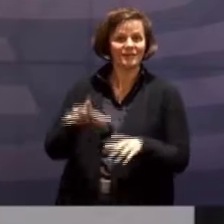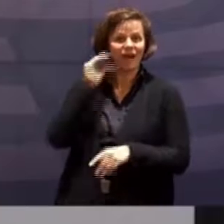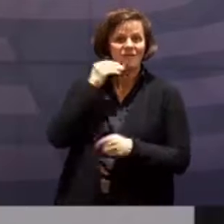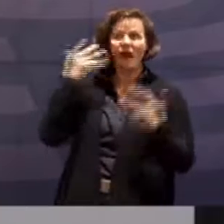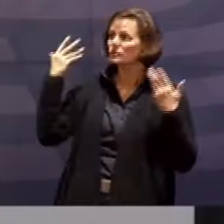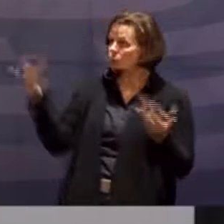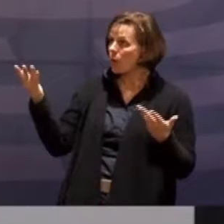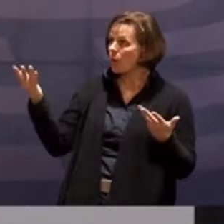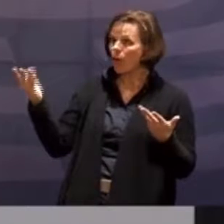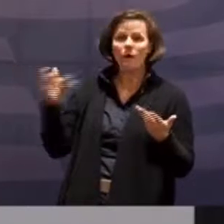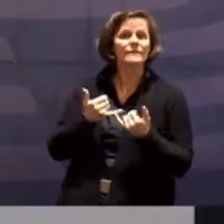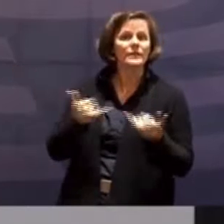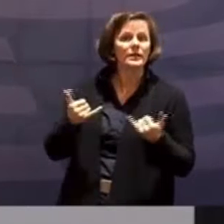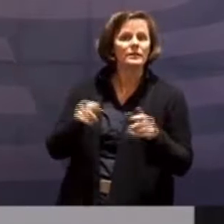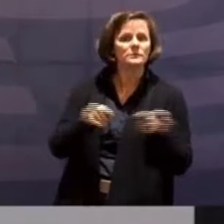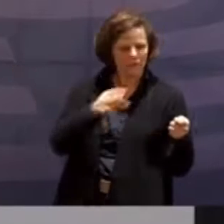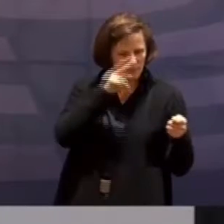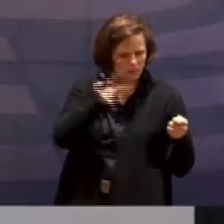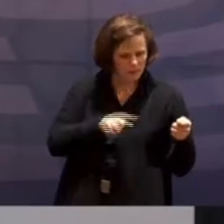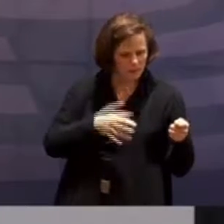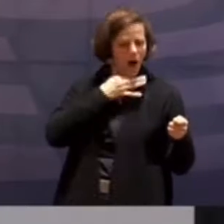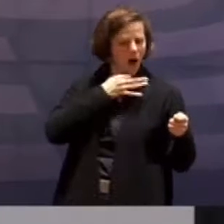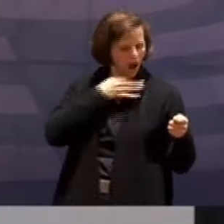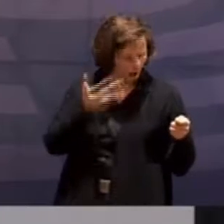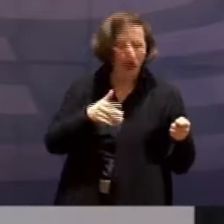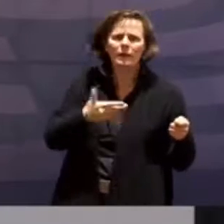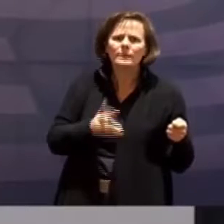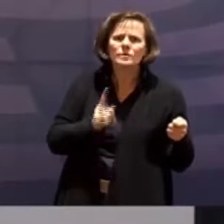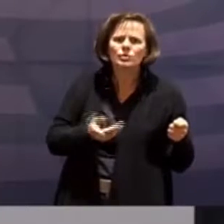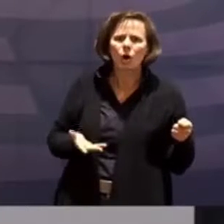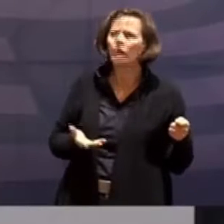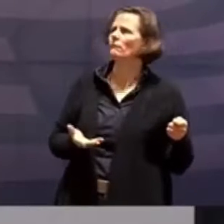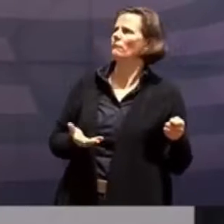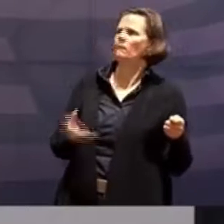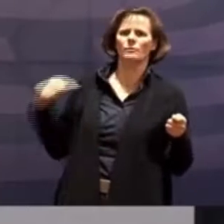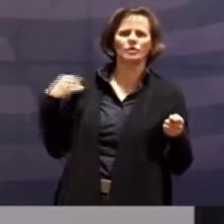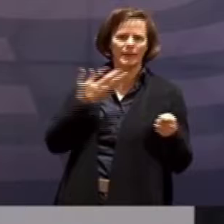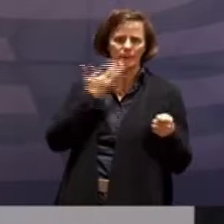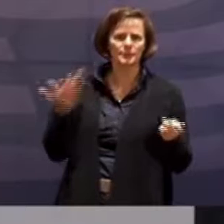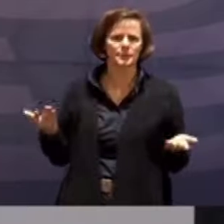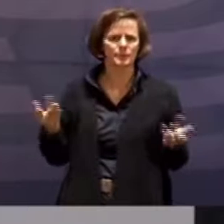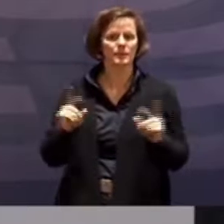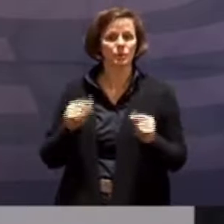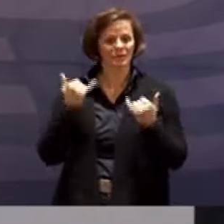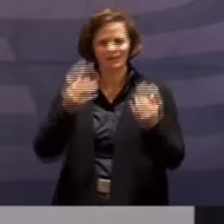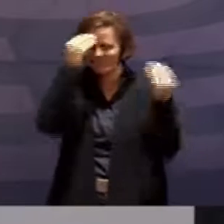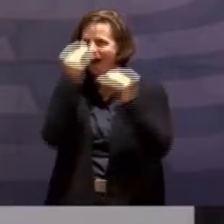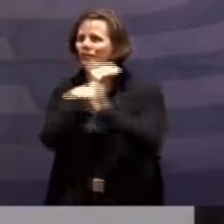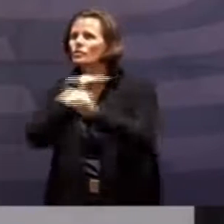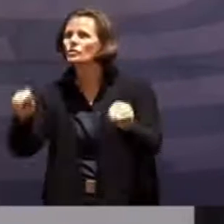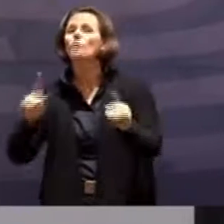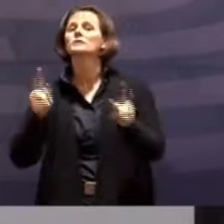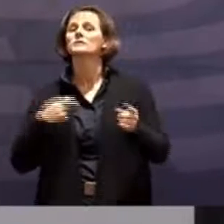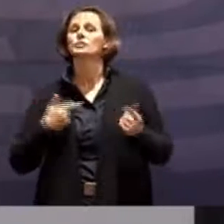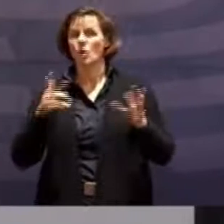Dieses Mal bei einer Spahn-Ankündigung sollten es also flächendeckende Tests sein. Und auch diese Ankündigung, das ist